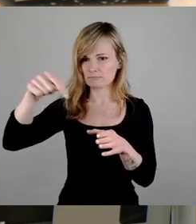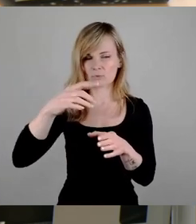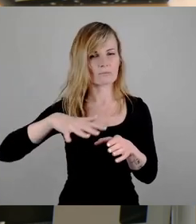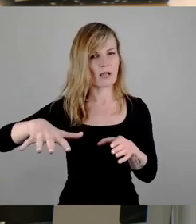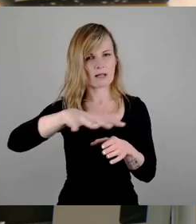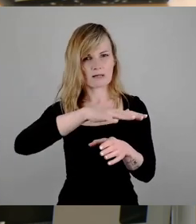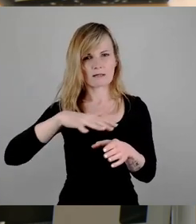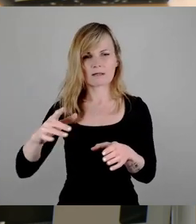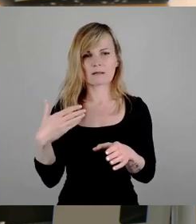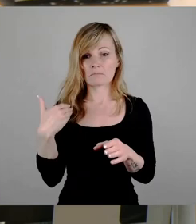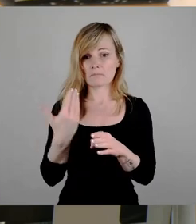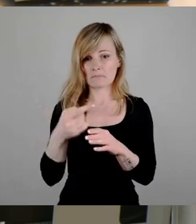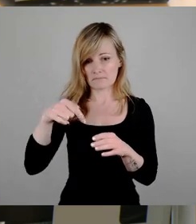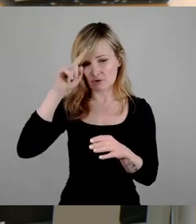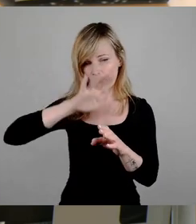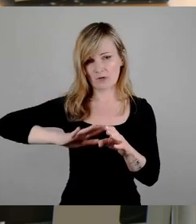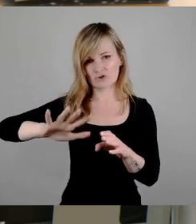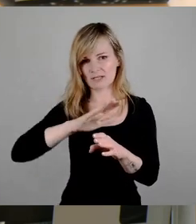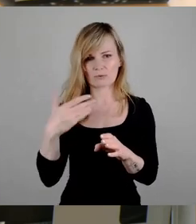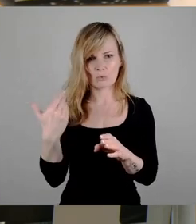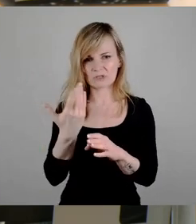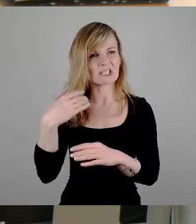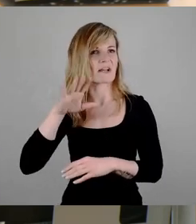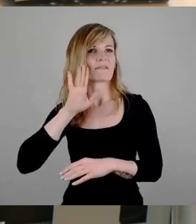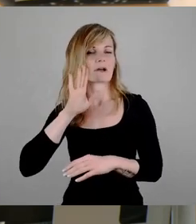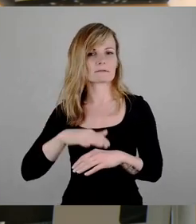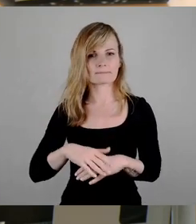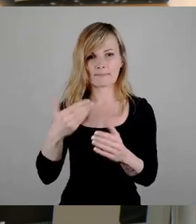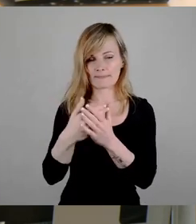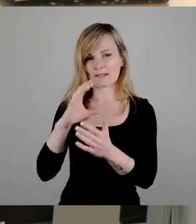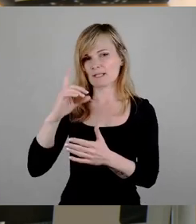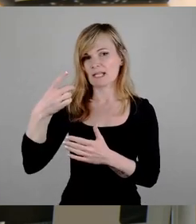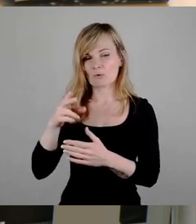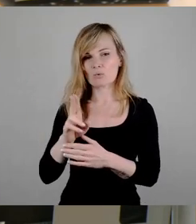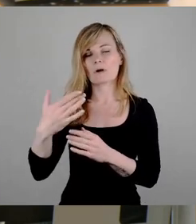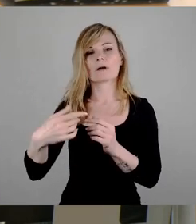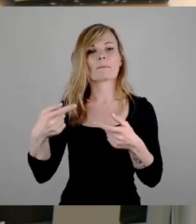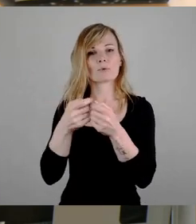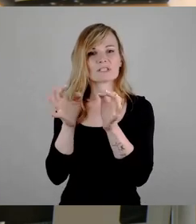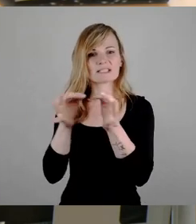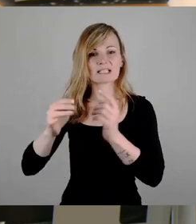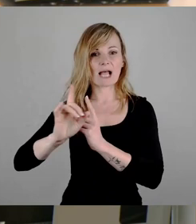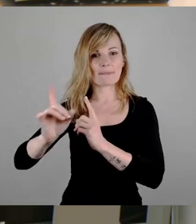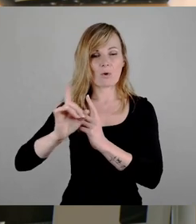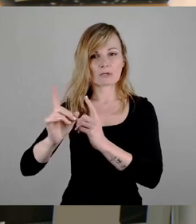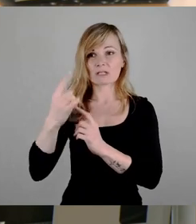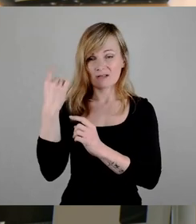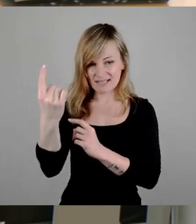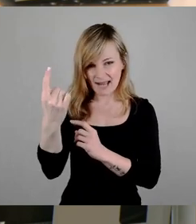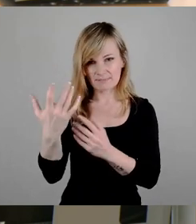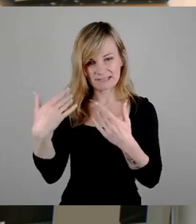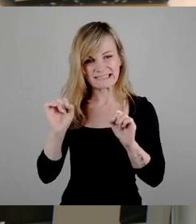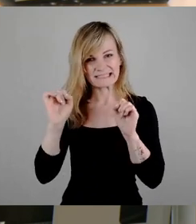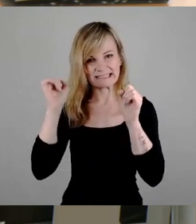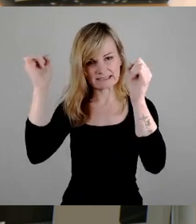angekommen. Es ist übrigens ein CDU-Bundestagsabgeordneter, der sich auf deutscher Ebene darum bemüht und einen entsprechenden